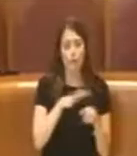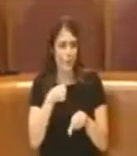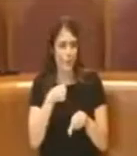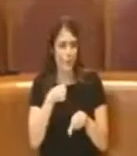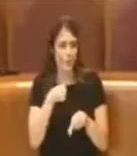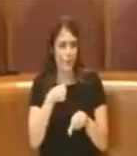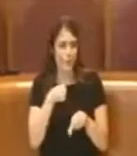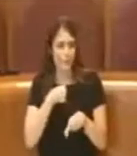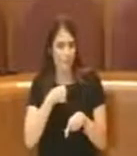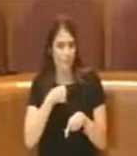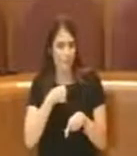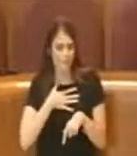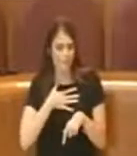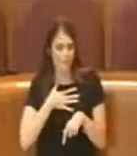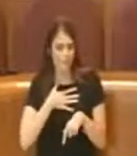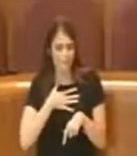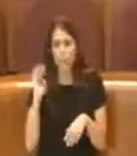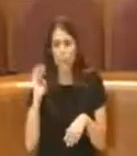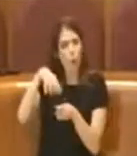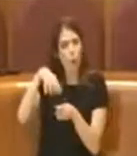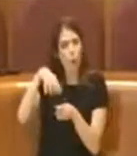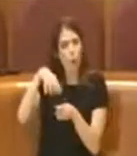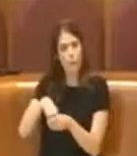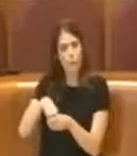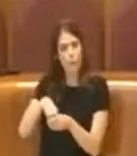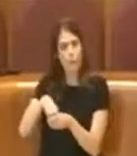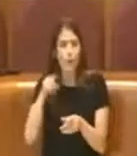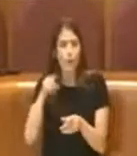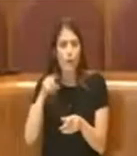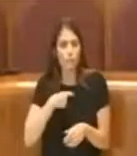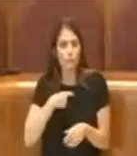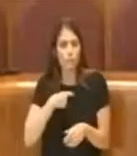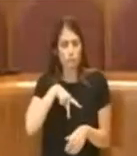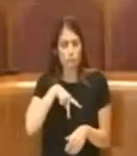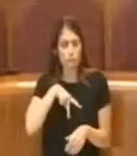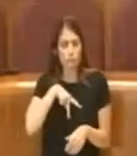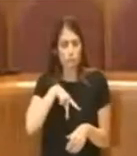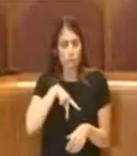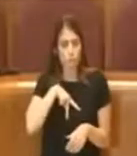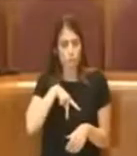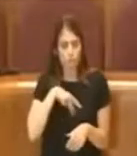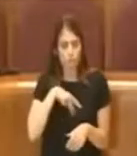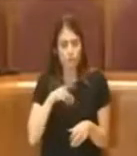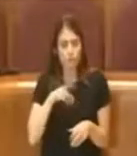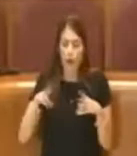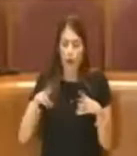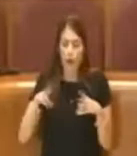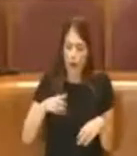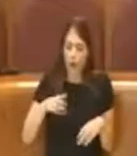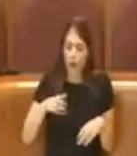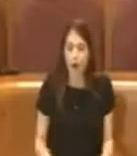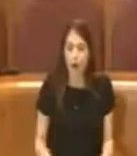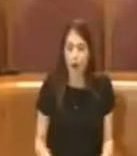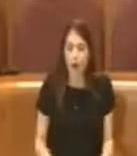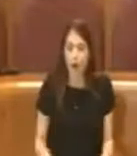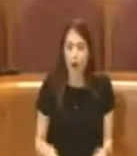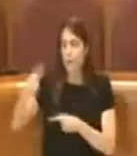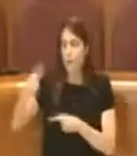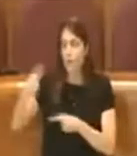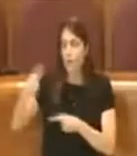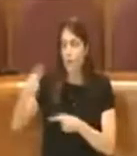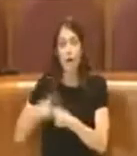mie sono state coinvolte anche personalmente e hanno scoperto dopo anni di aver avuto